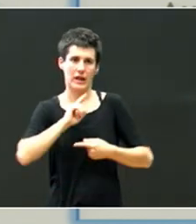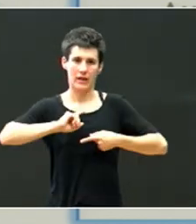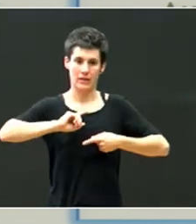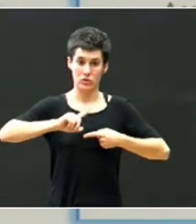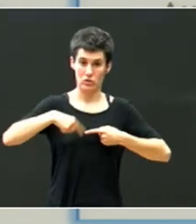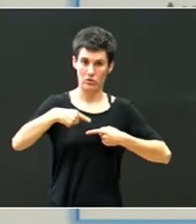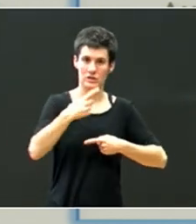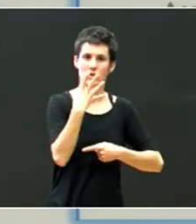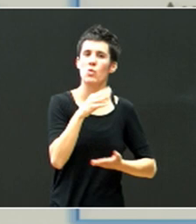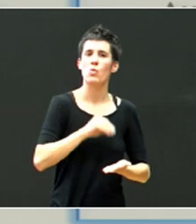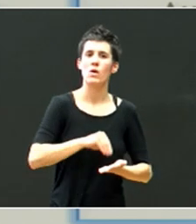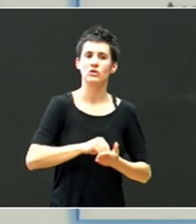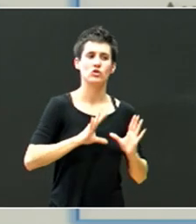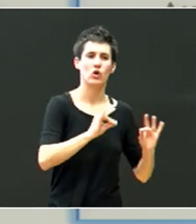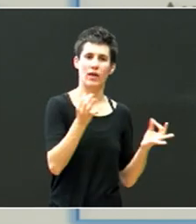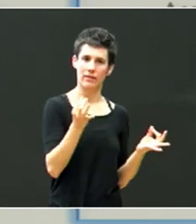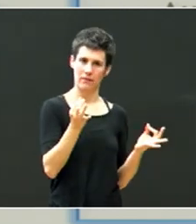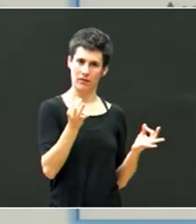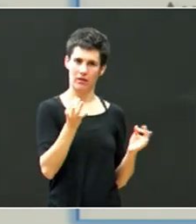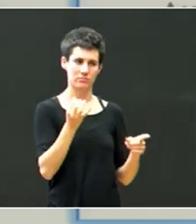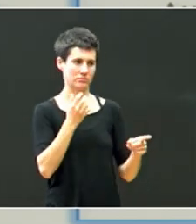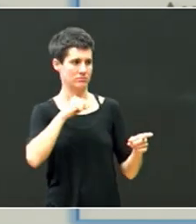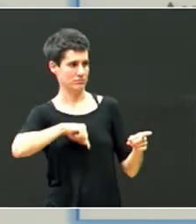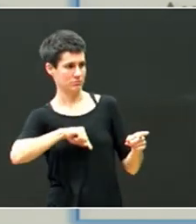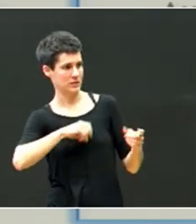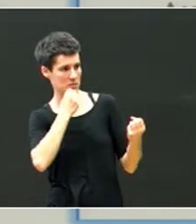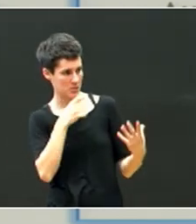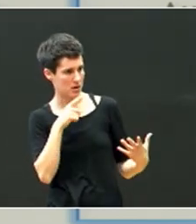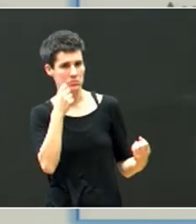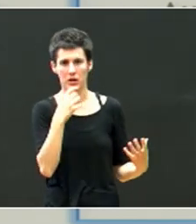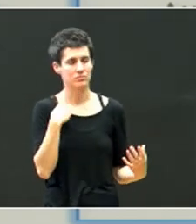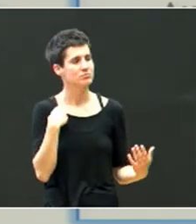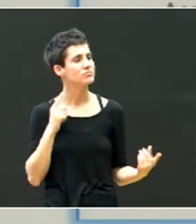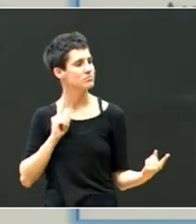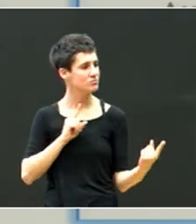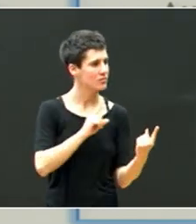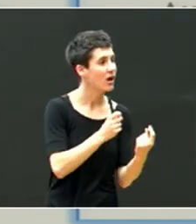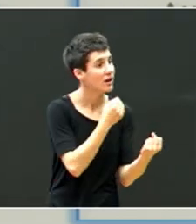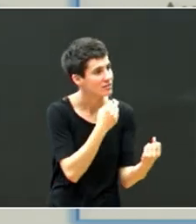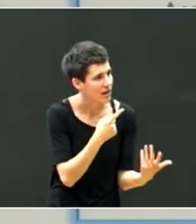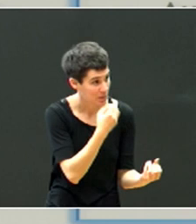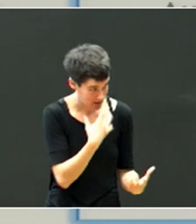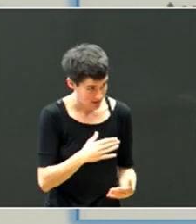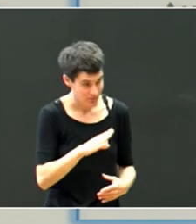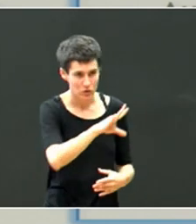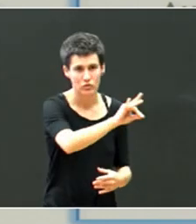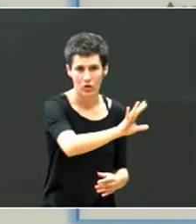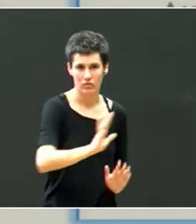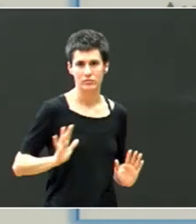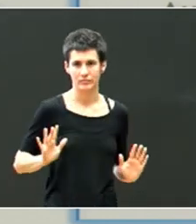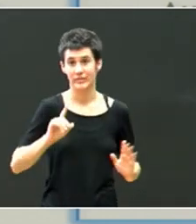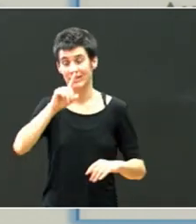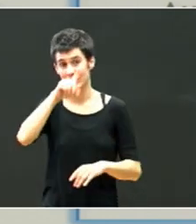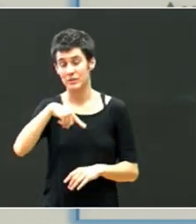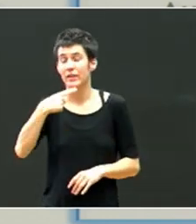ikutu behar det. Bera ondo dagoenien, joan gonaz beraren gana, apa, ze ondo. Eta baita ere